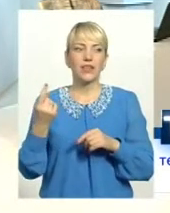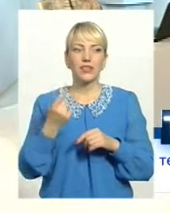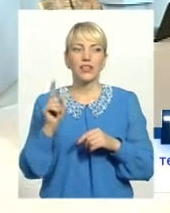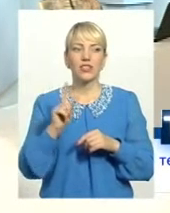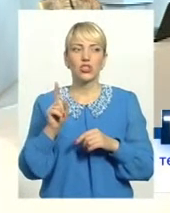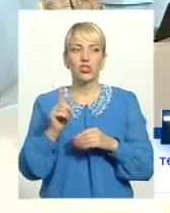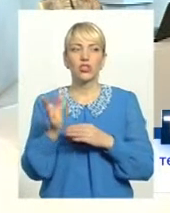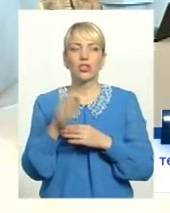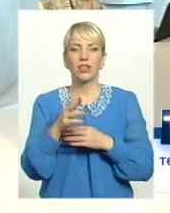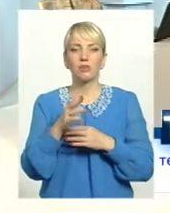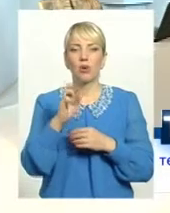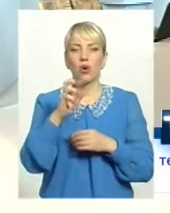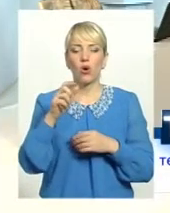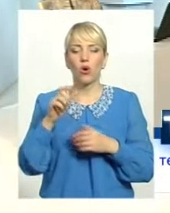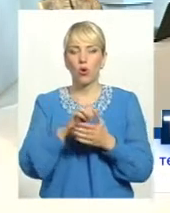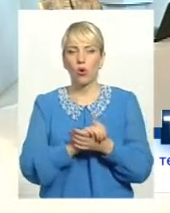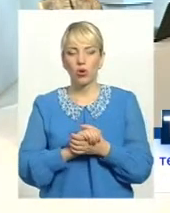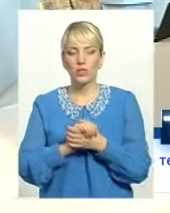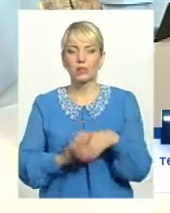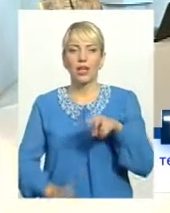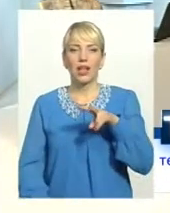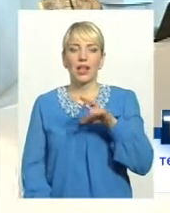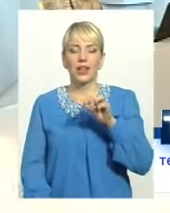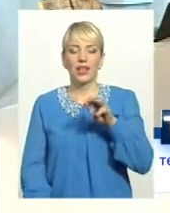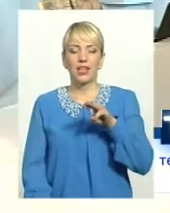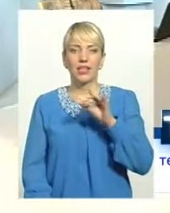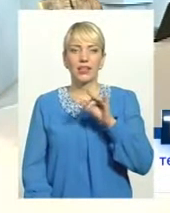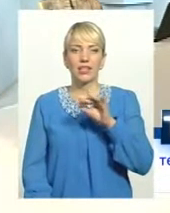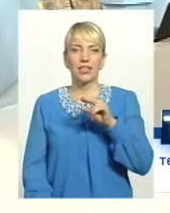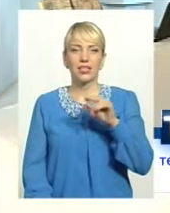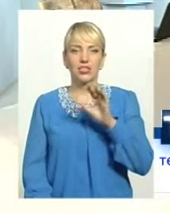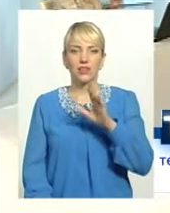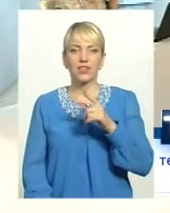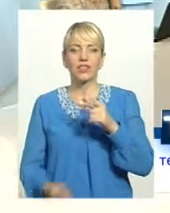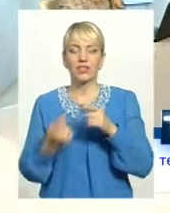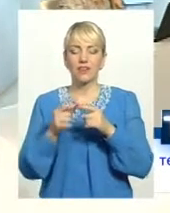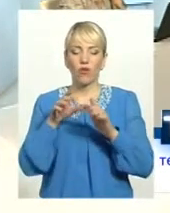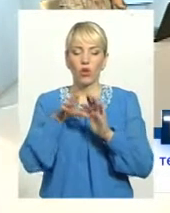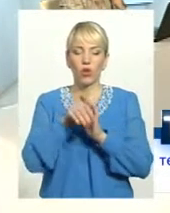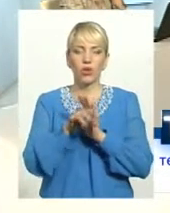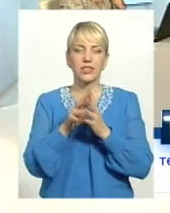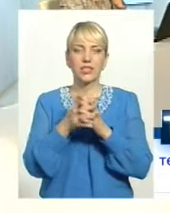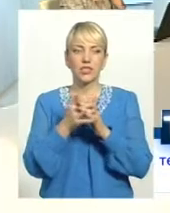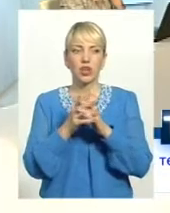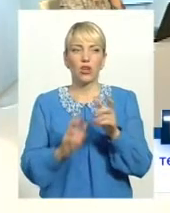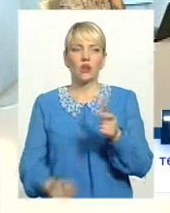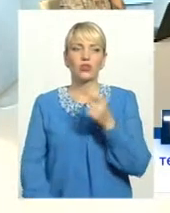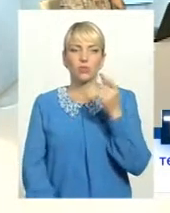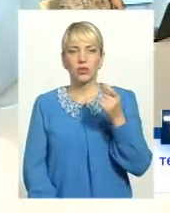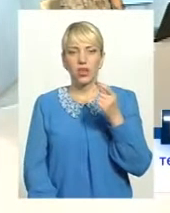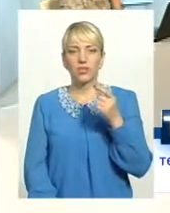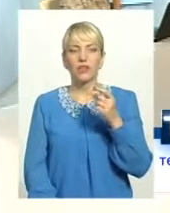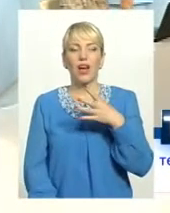політичівський рибгосп, є заборгованість, звичайно, воно теж відноситься до сільського господарства, а